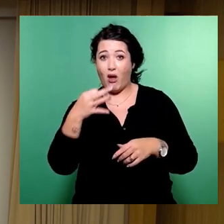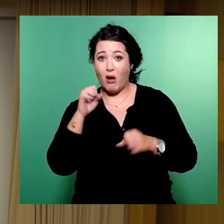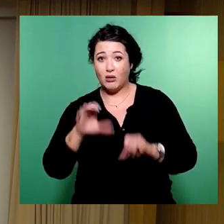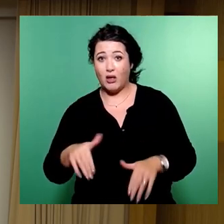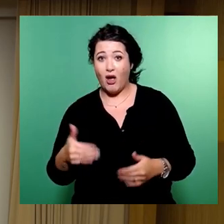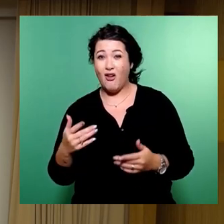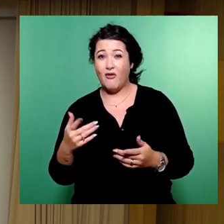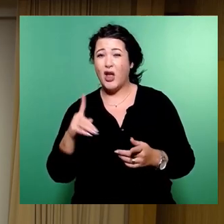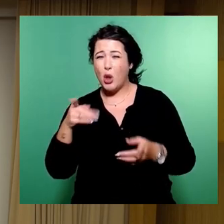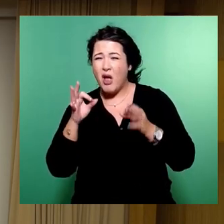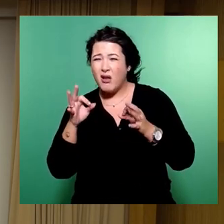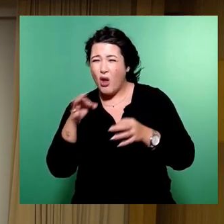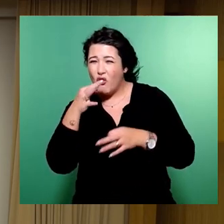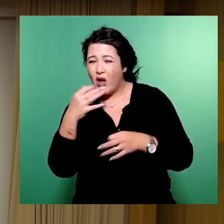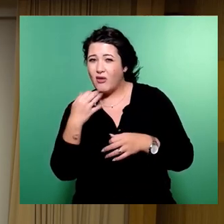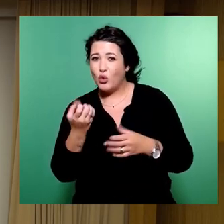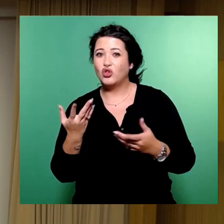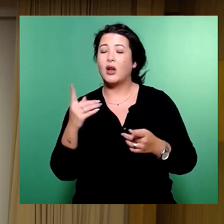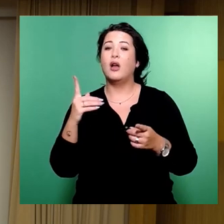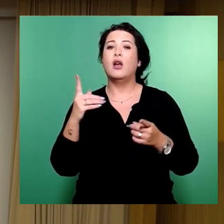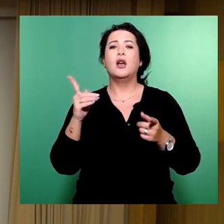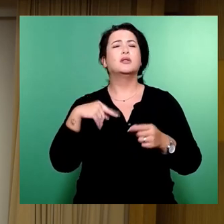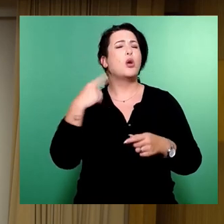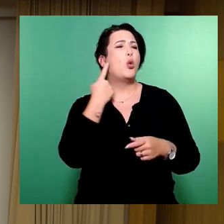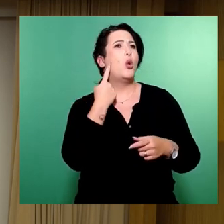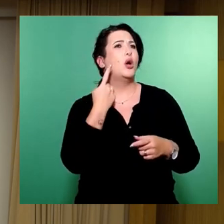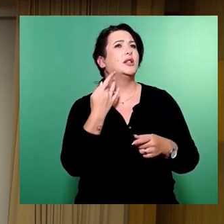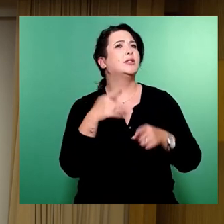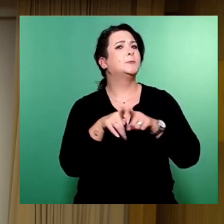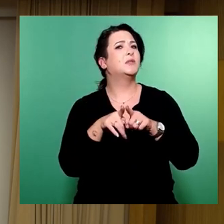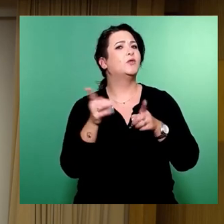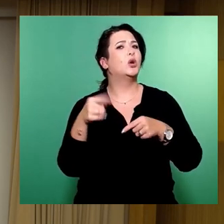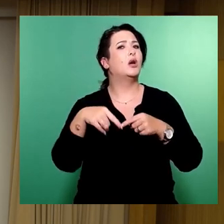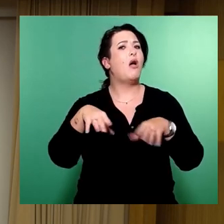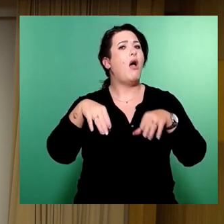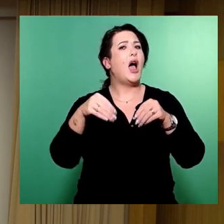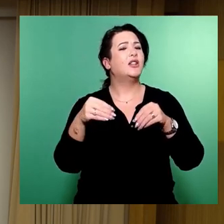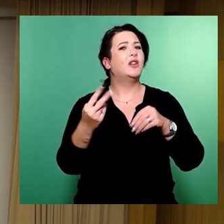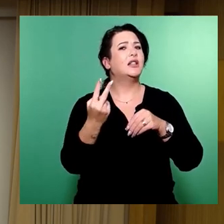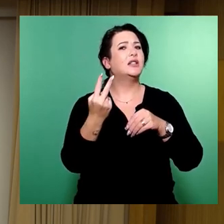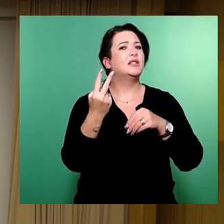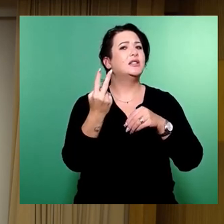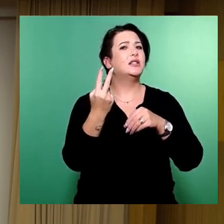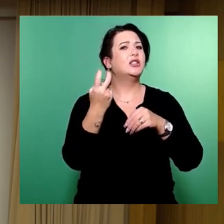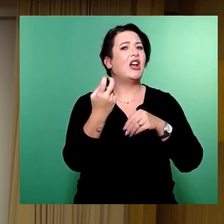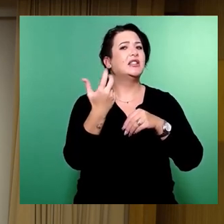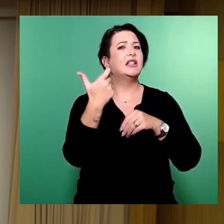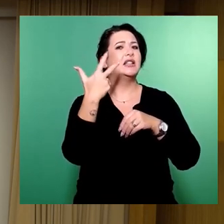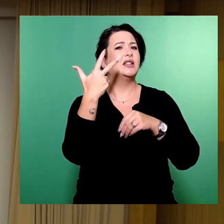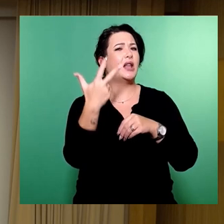Ohren haben gerade vernommen, lieber Weihnachtsmann, dass man mit Anfang 2023 möglicherweise mit einem